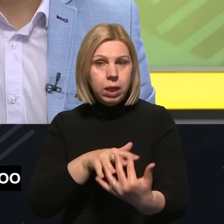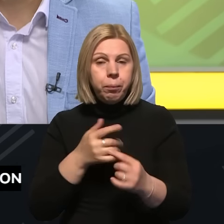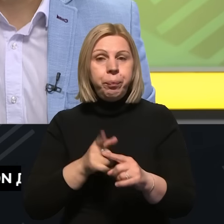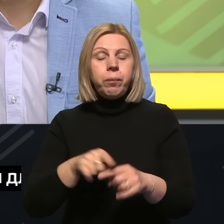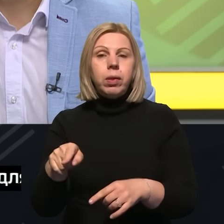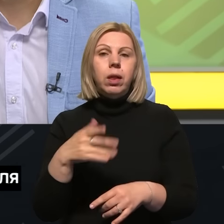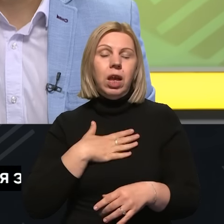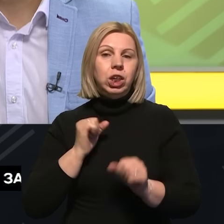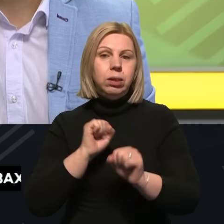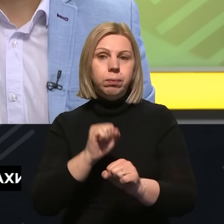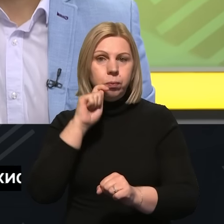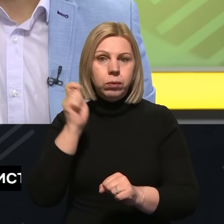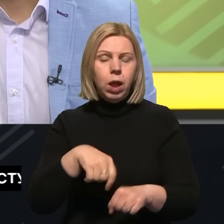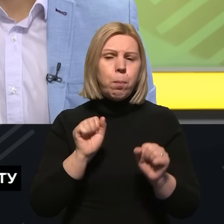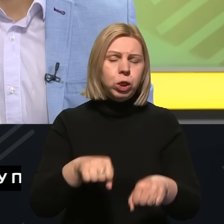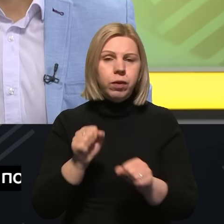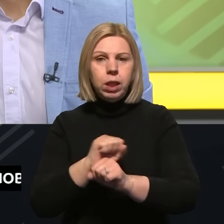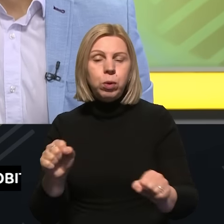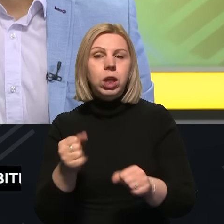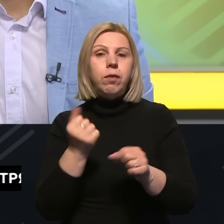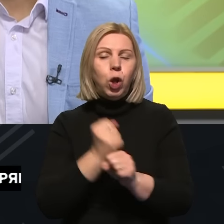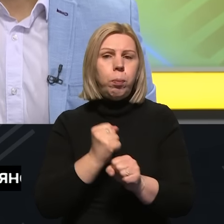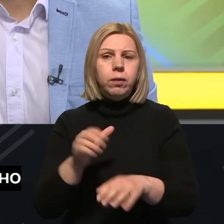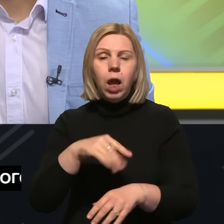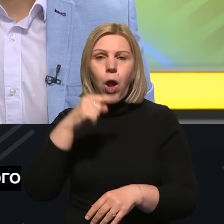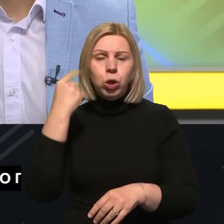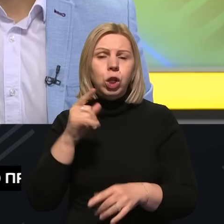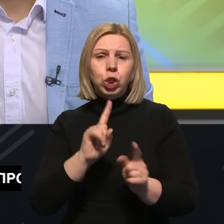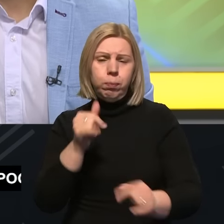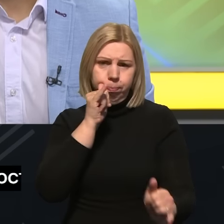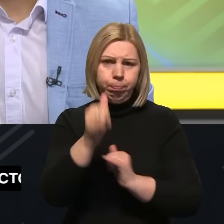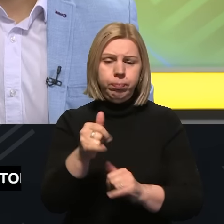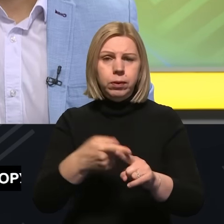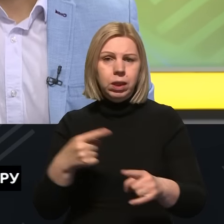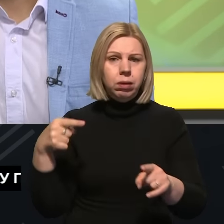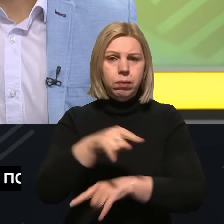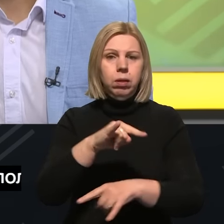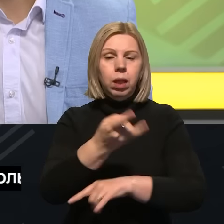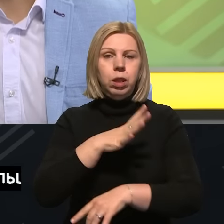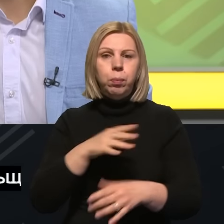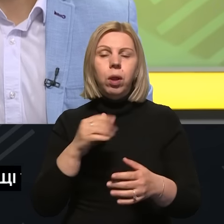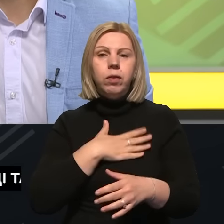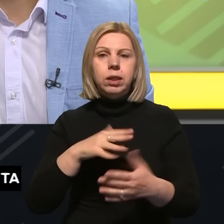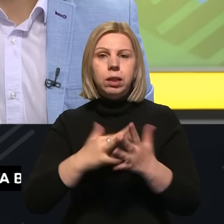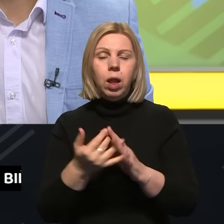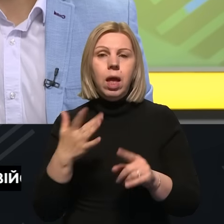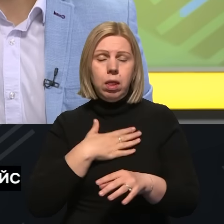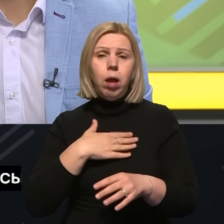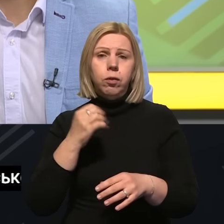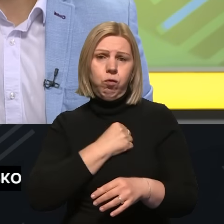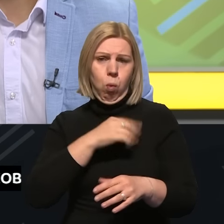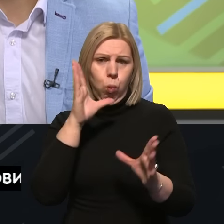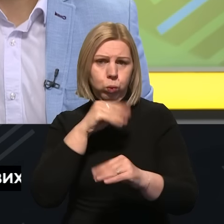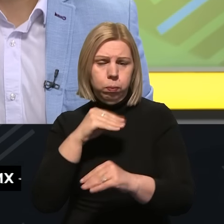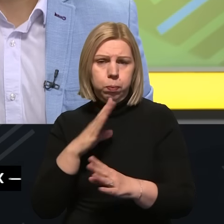захисники роблять усе можливе і немозливе, аби росіяни не просувалися в районі Бердичів. І нашим захисникам це вдається. В